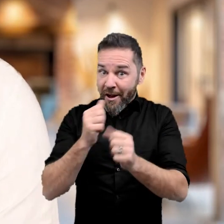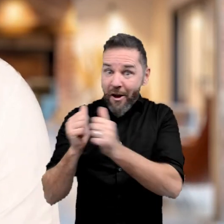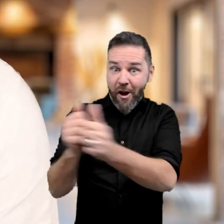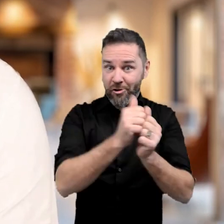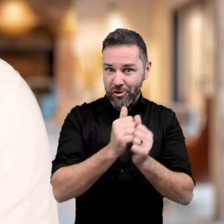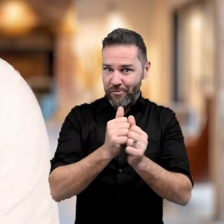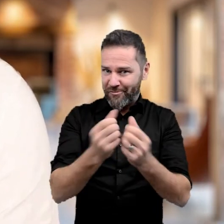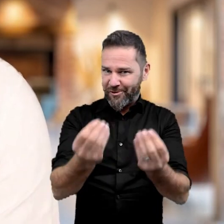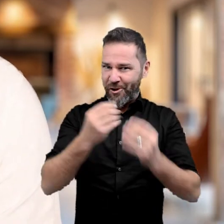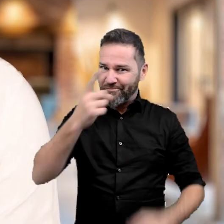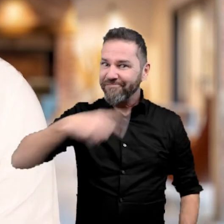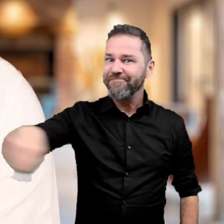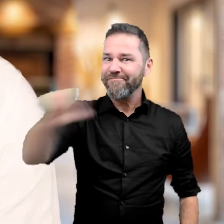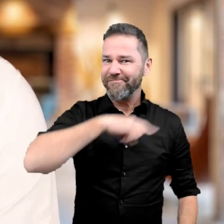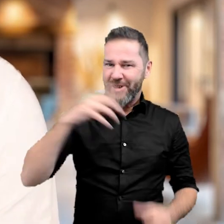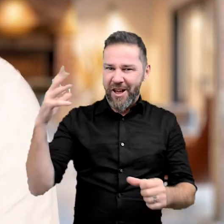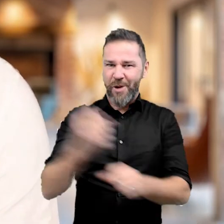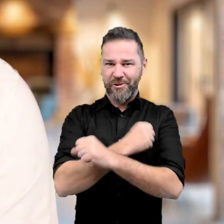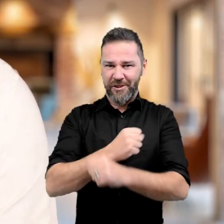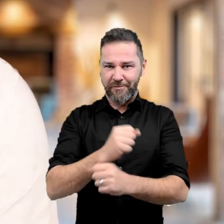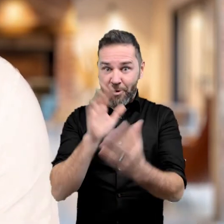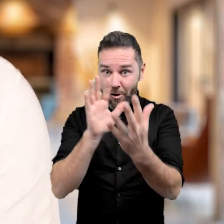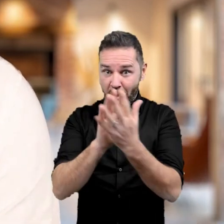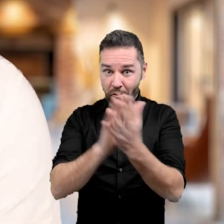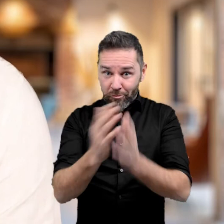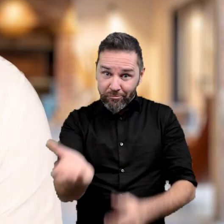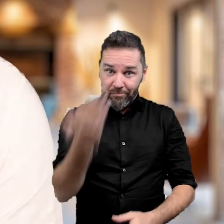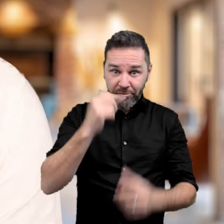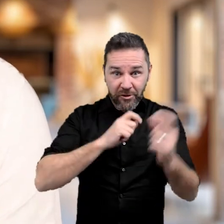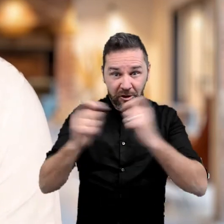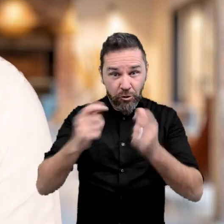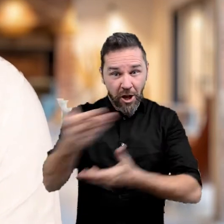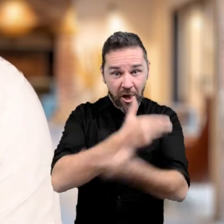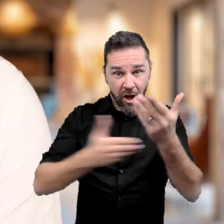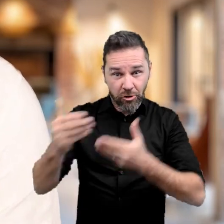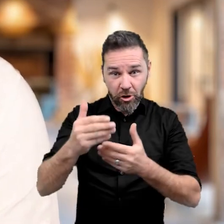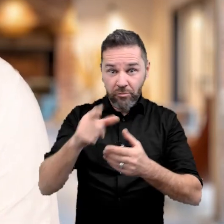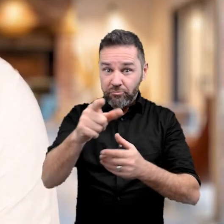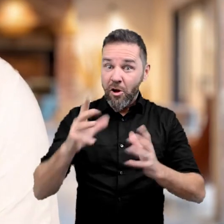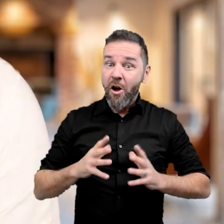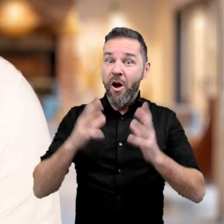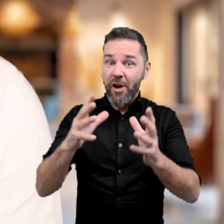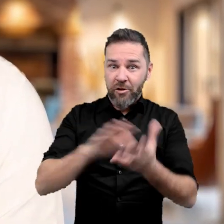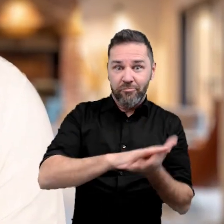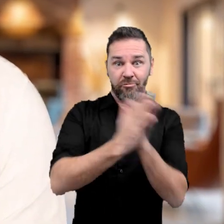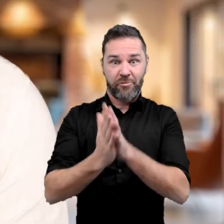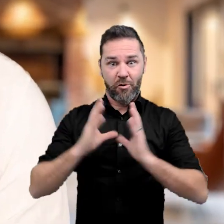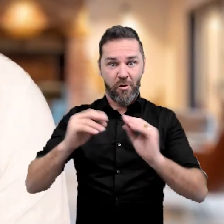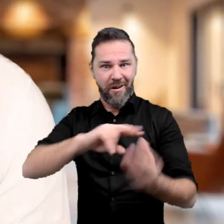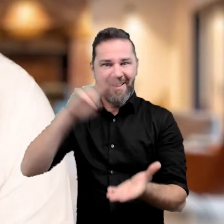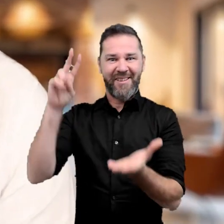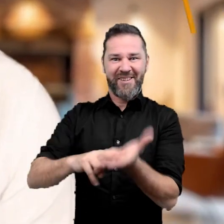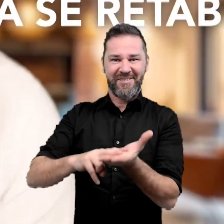la réussite. Alors rencontrons-nous, discutons-en pour que votre engagement devienne